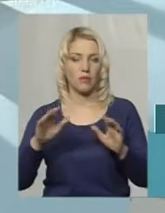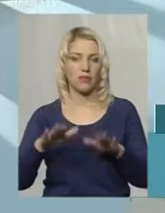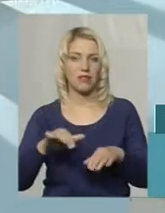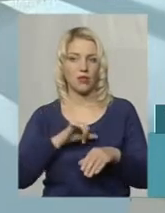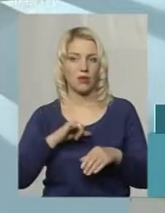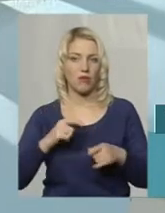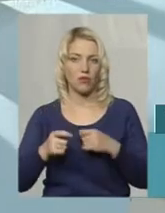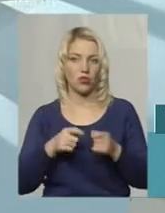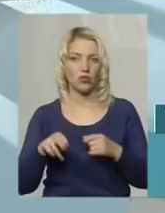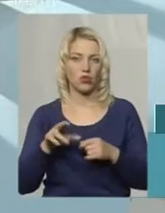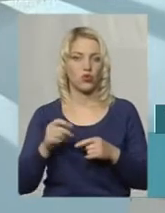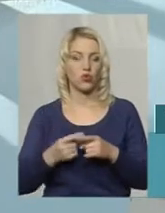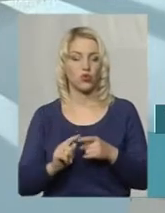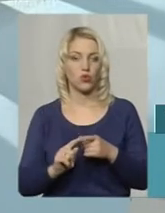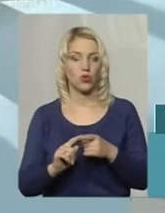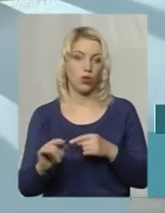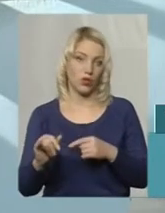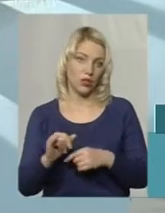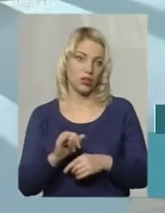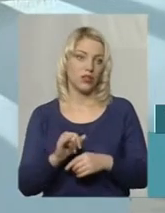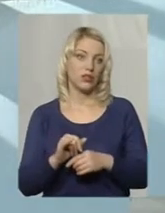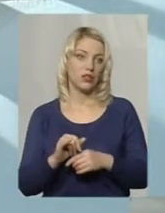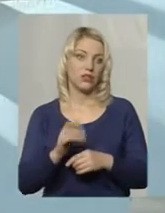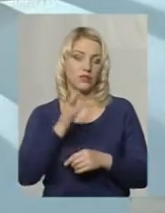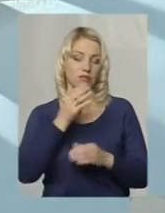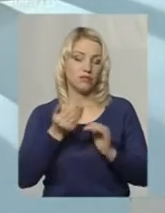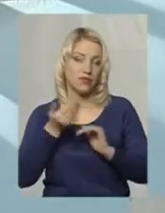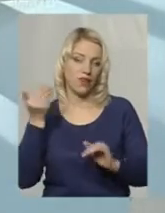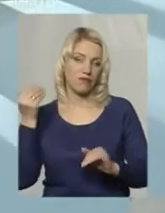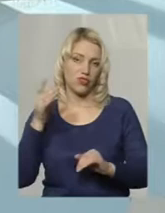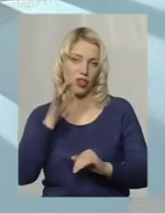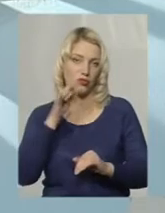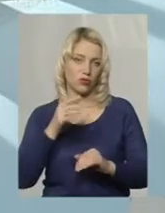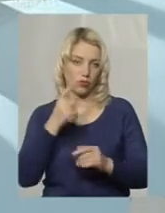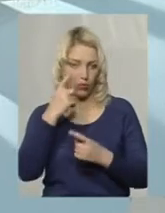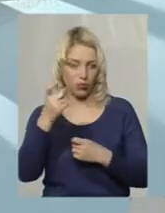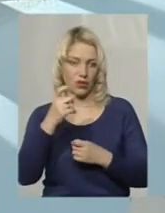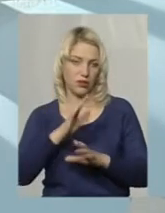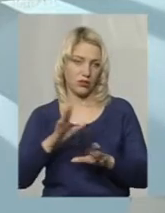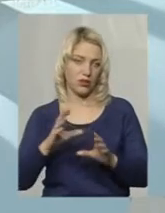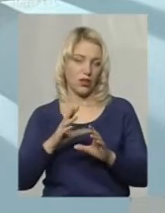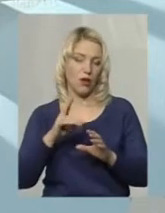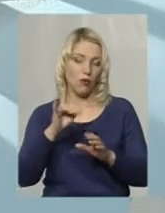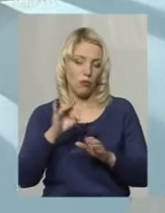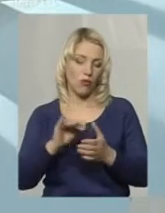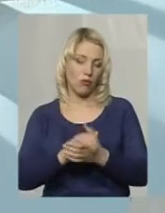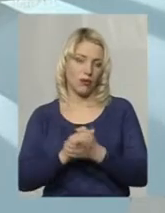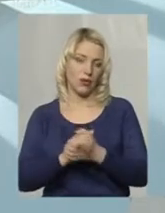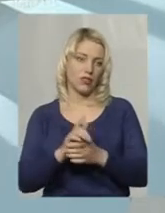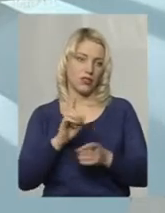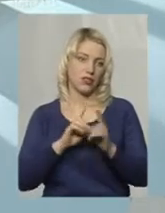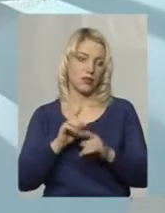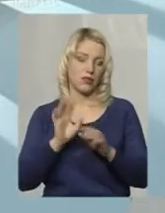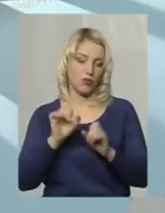щодо цього і завчасно, просто завчасно повідомити про мирне зібрання, і можна його провести, ніхто